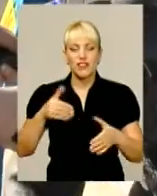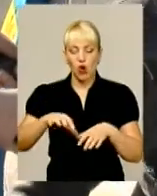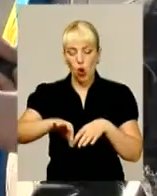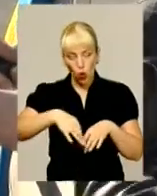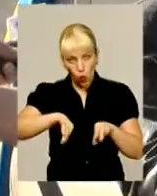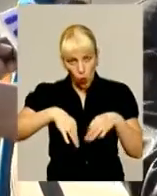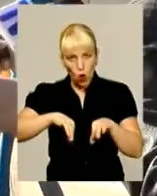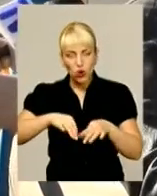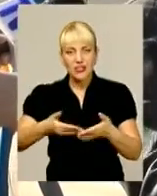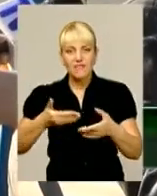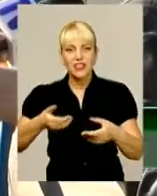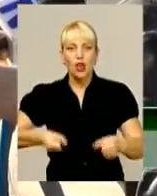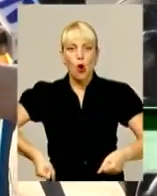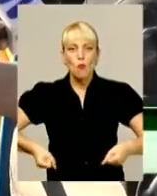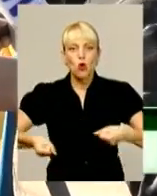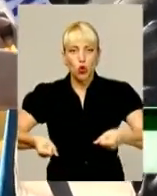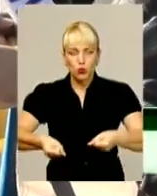тачки, зі стройки.